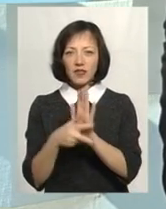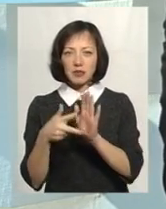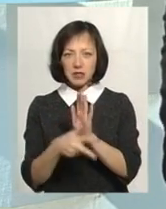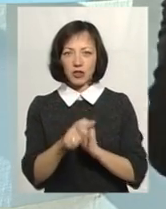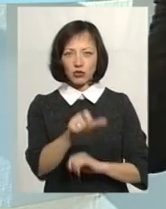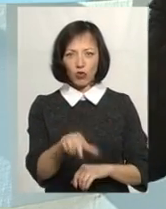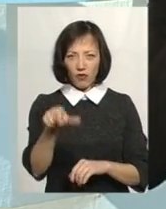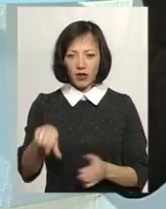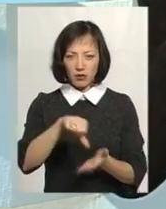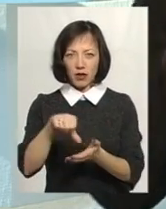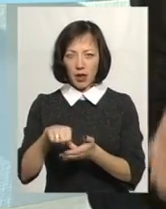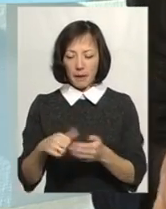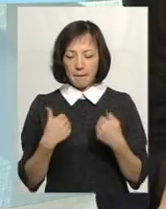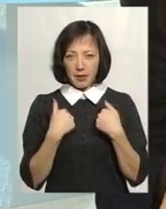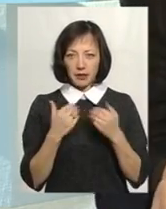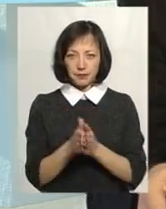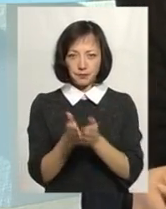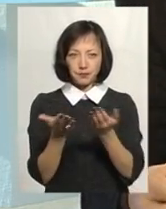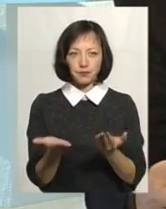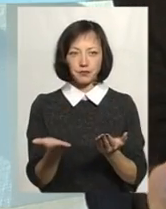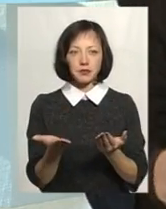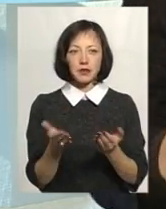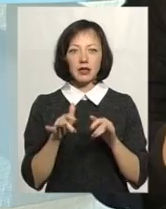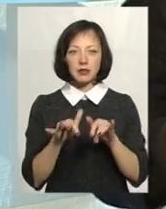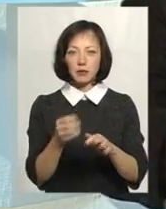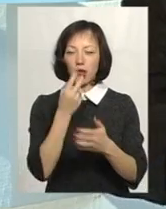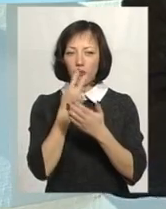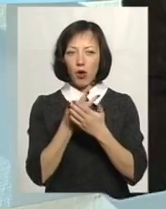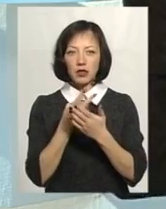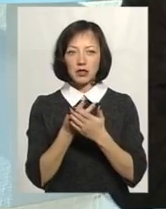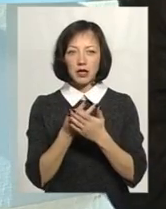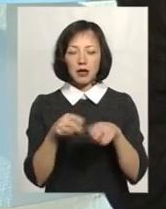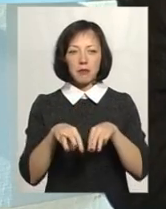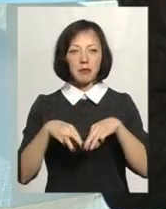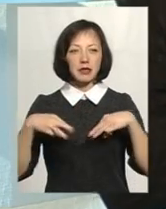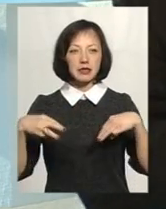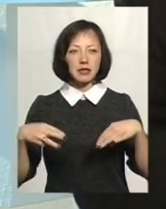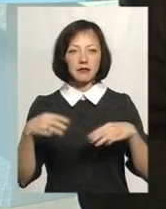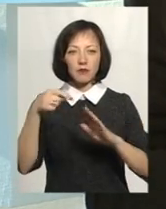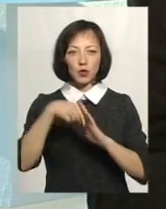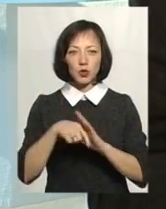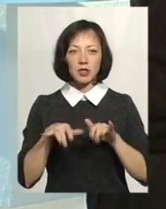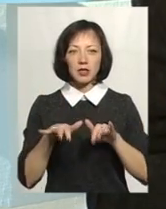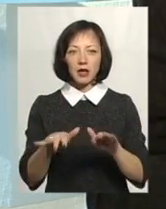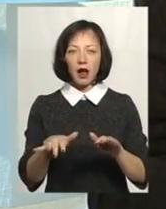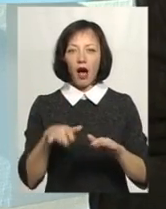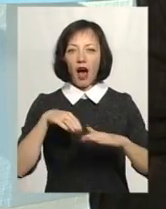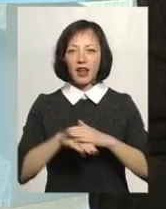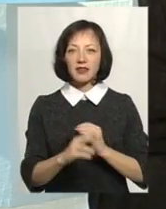чоловік. От переді мною справа я можу показати Міністерство внутрених діл, архів ВЧК,